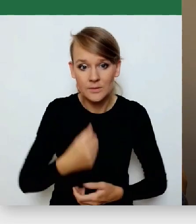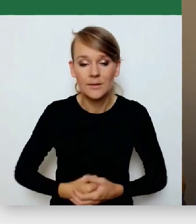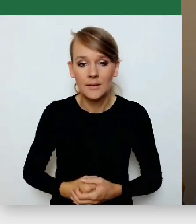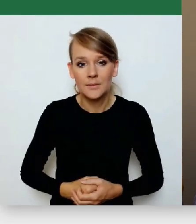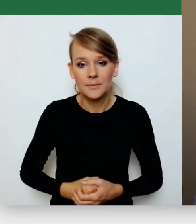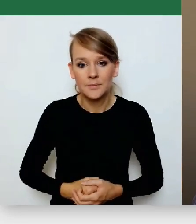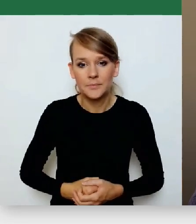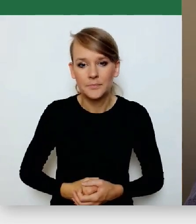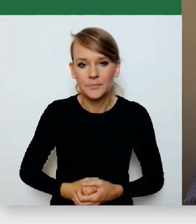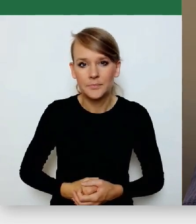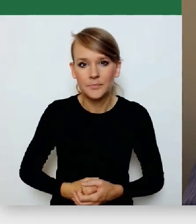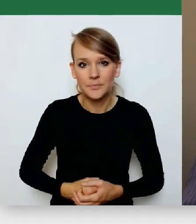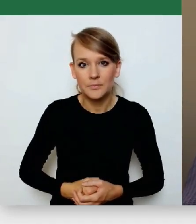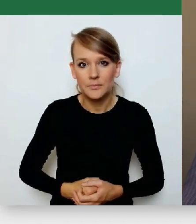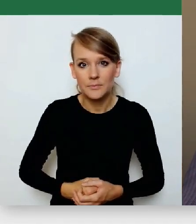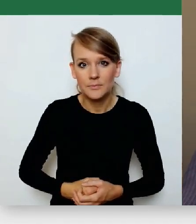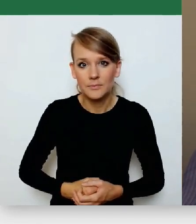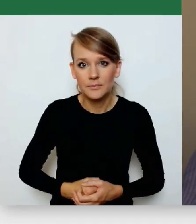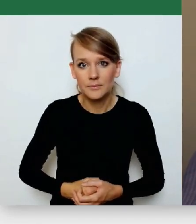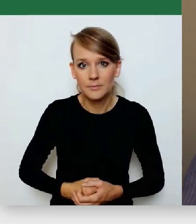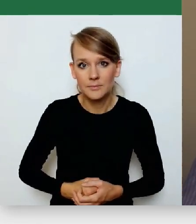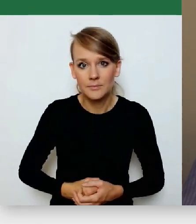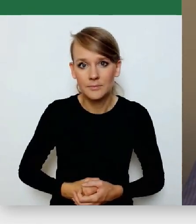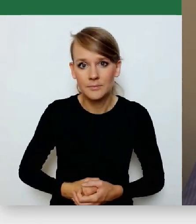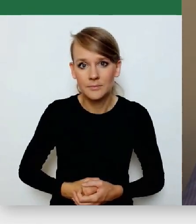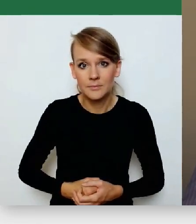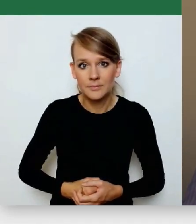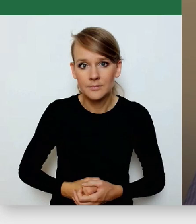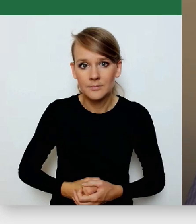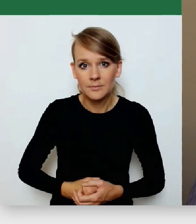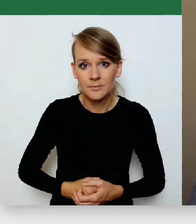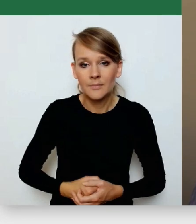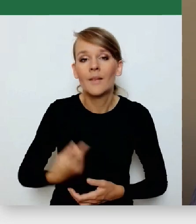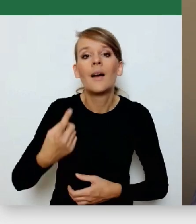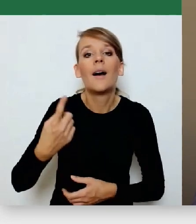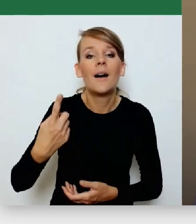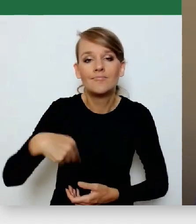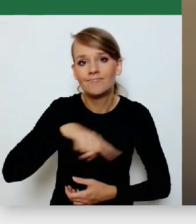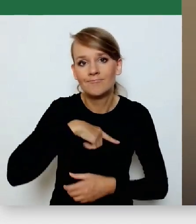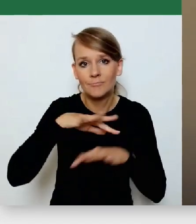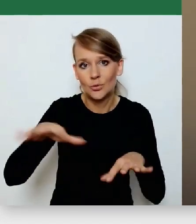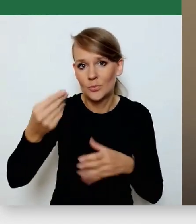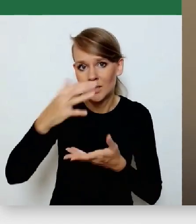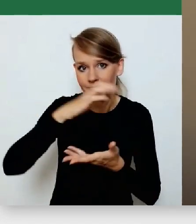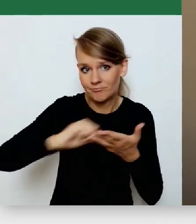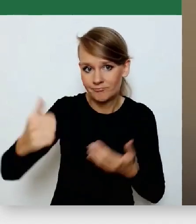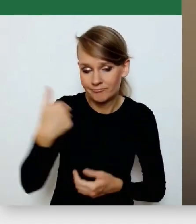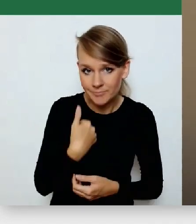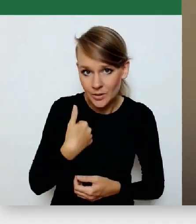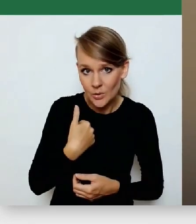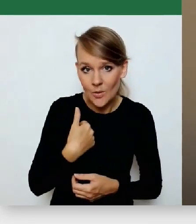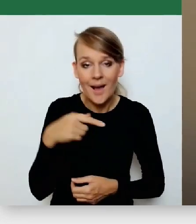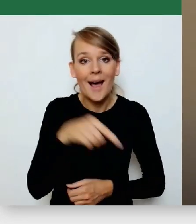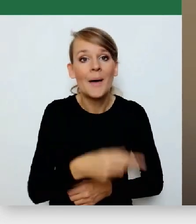a nas dotknęła przez to, że zabrała nam dużo środków finansowych. I Marku, te pieniądze na inwestycje